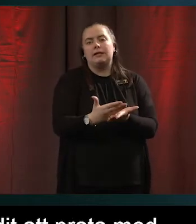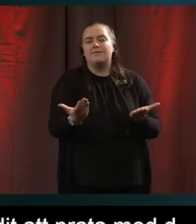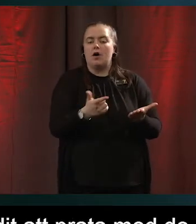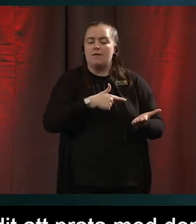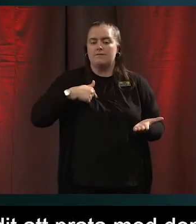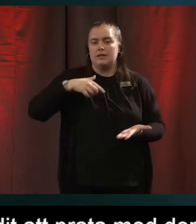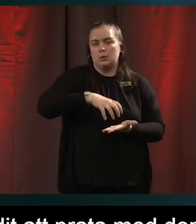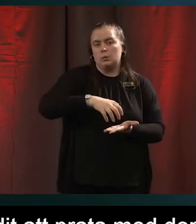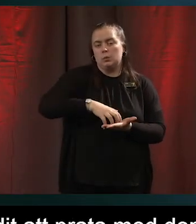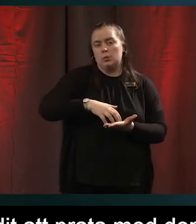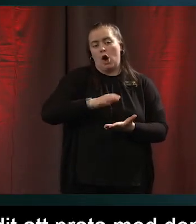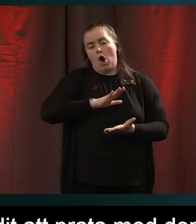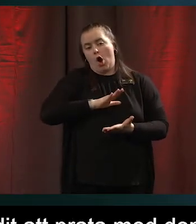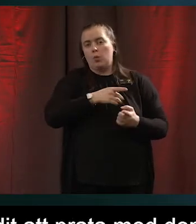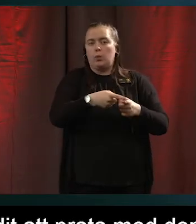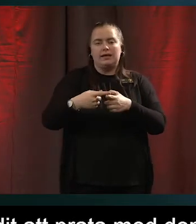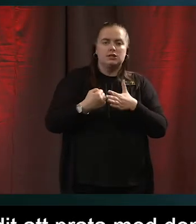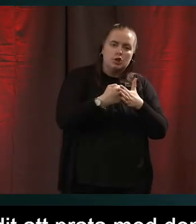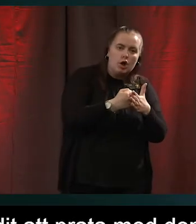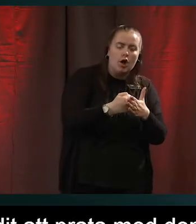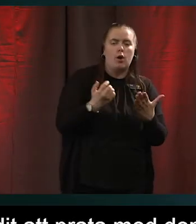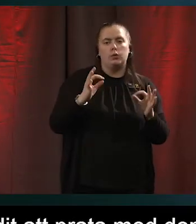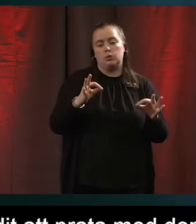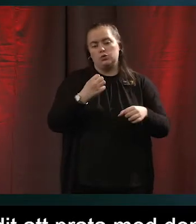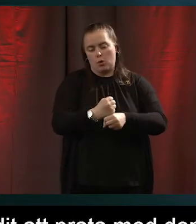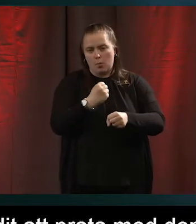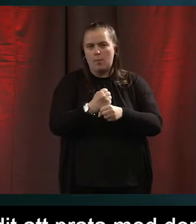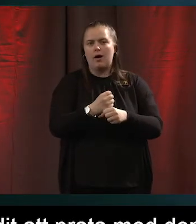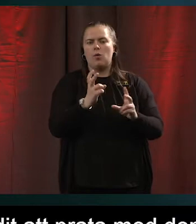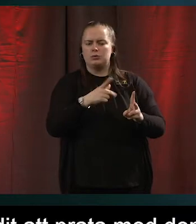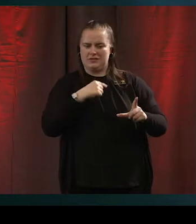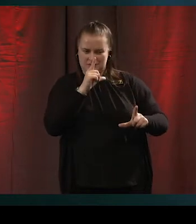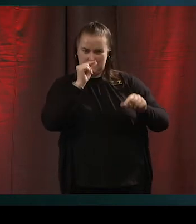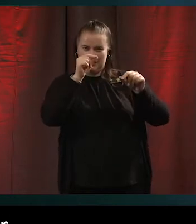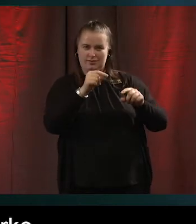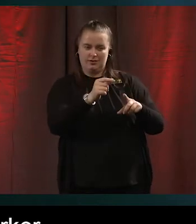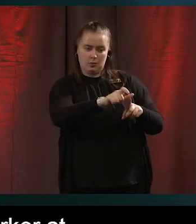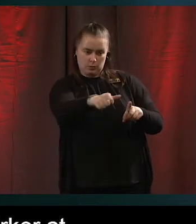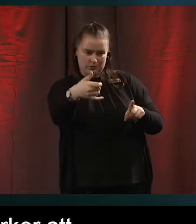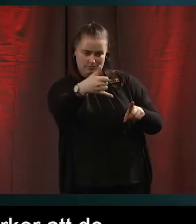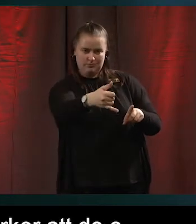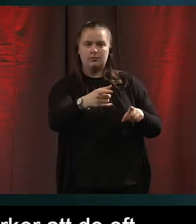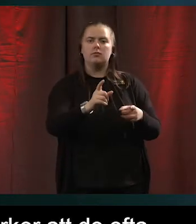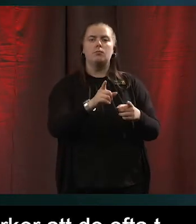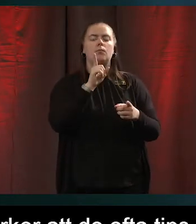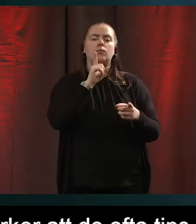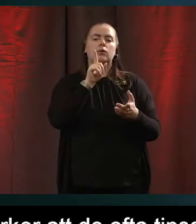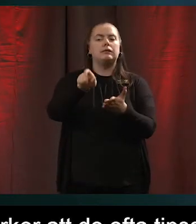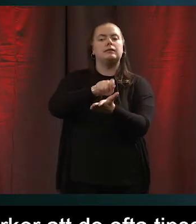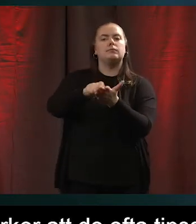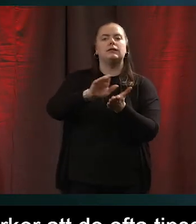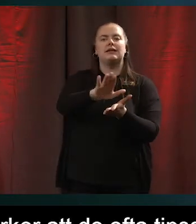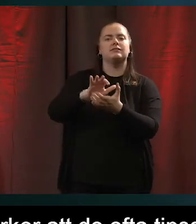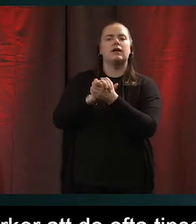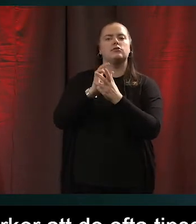Sedan har vi märkt att de ofta tipsar vidare till sina vänner som inte är så intresserade av teknik. Och man kan kanske